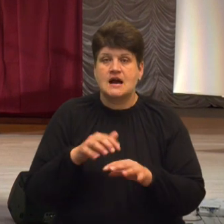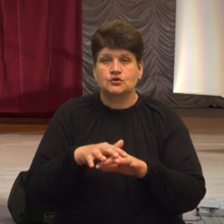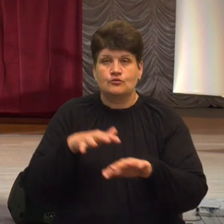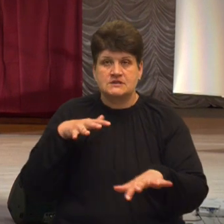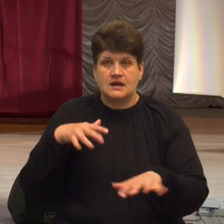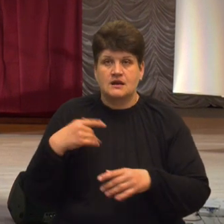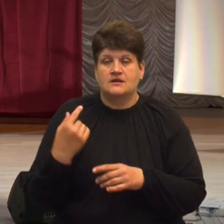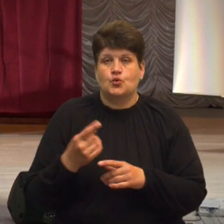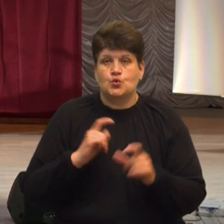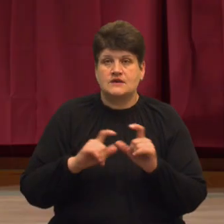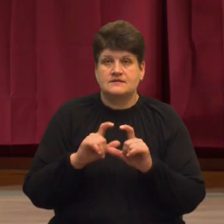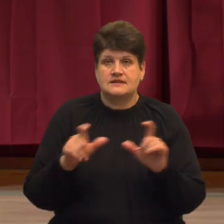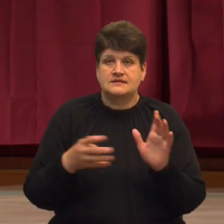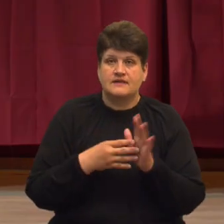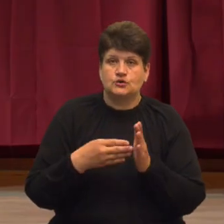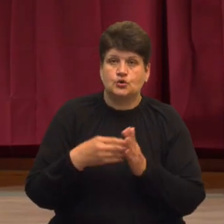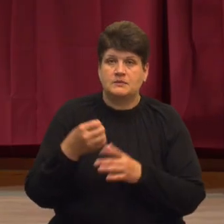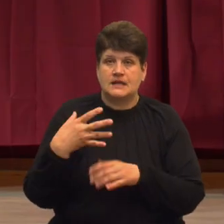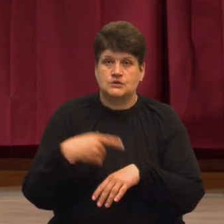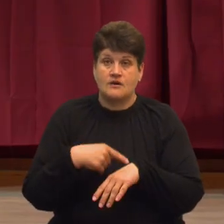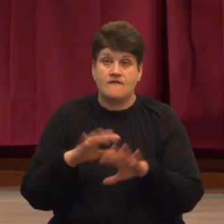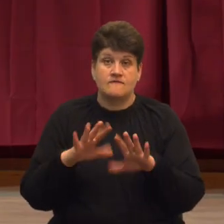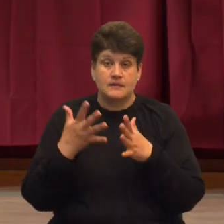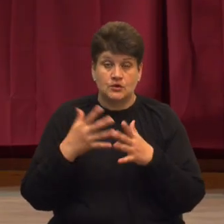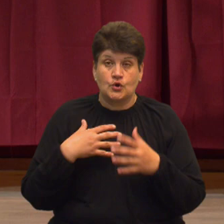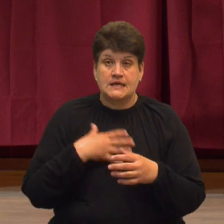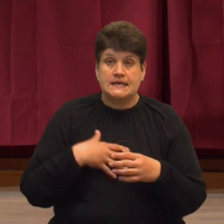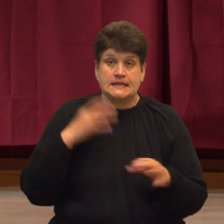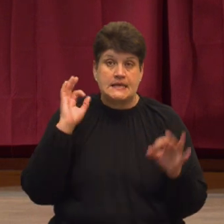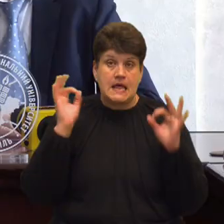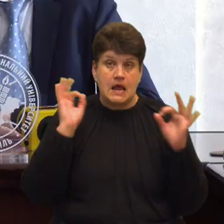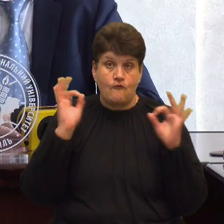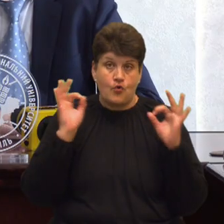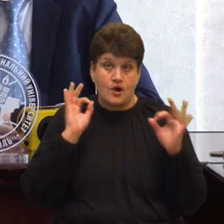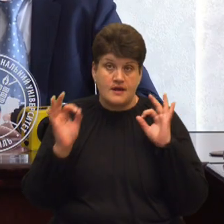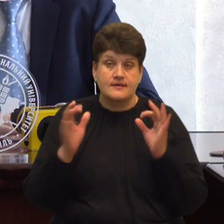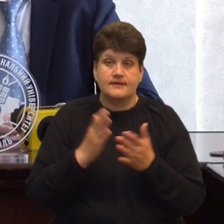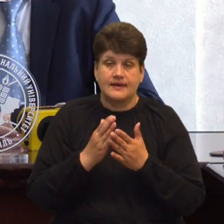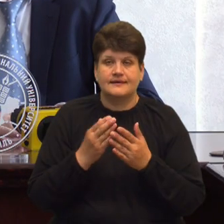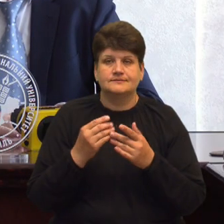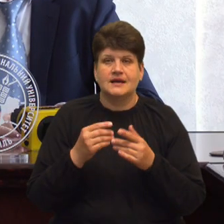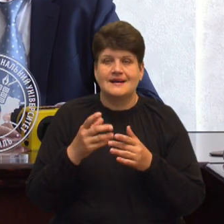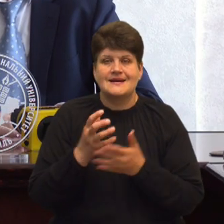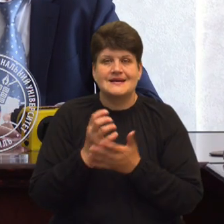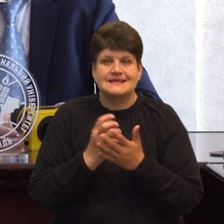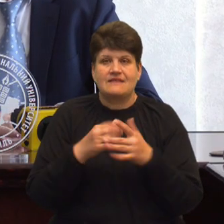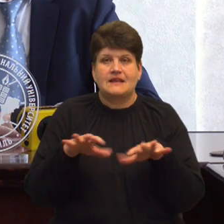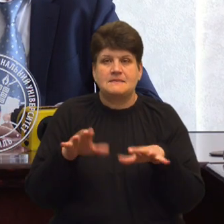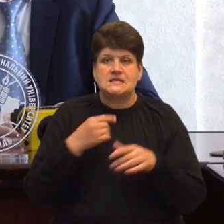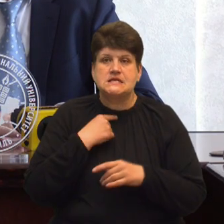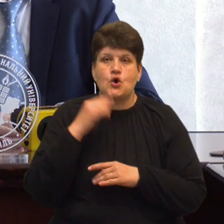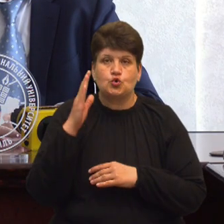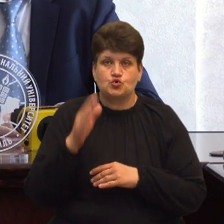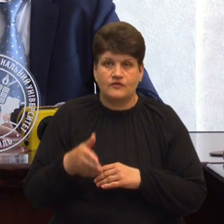9 до 15 години. А на випадок тривоги передбачене резервне місце для голосування. Залежно від ситуації, ми будемо мати